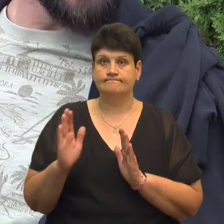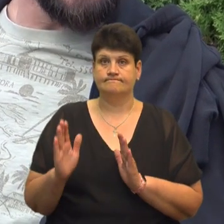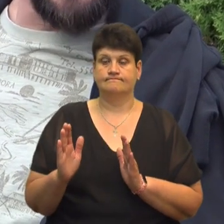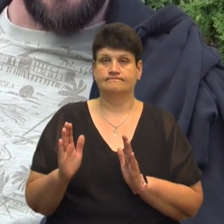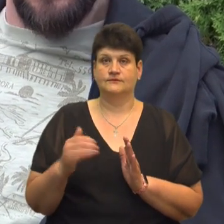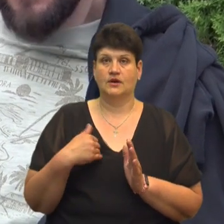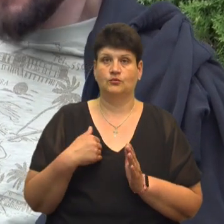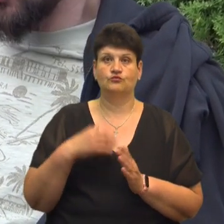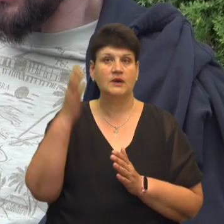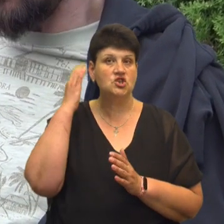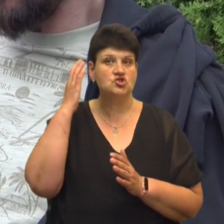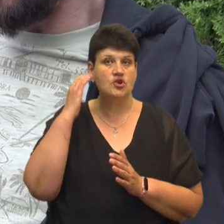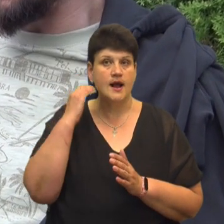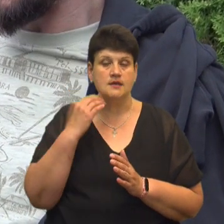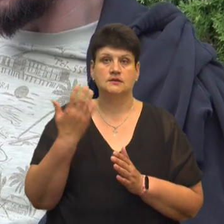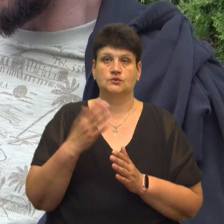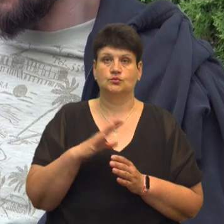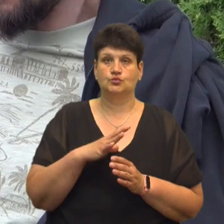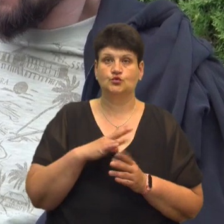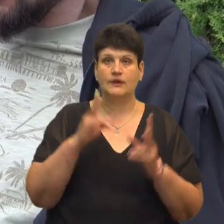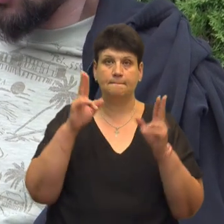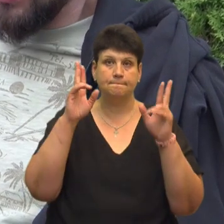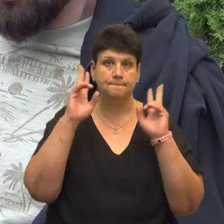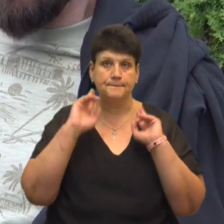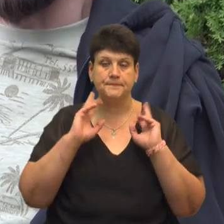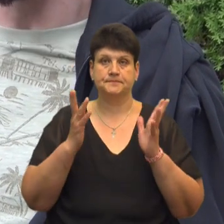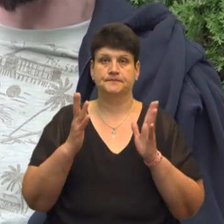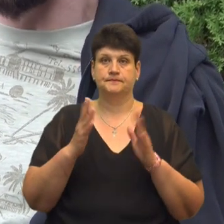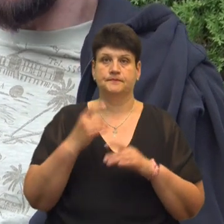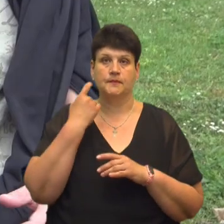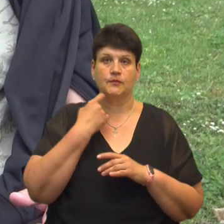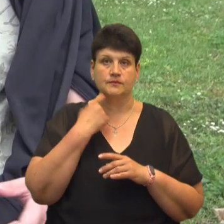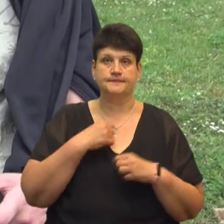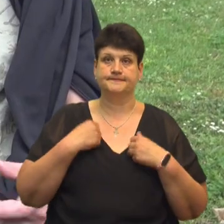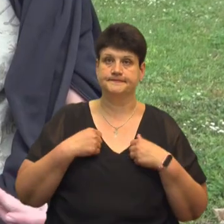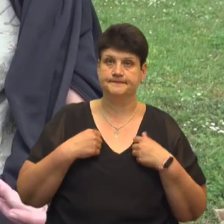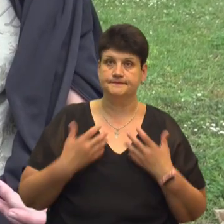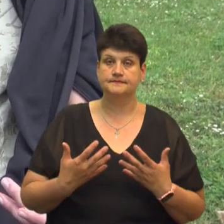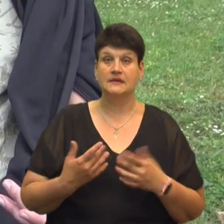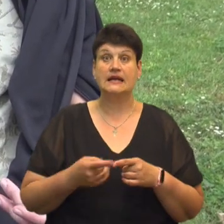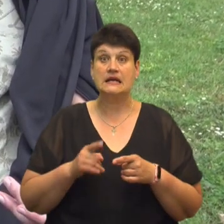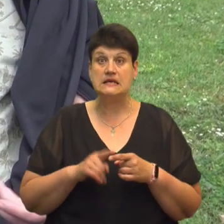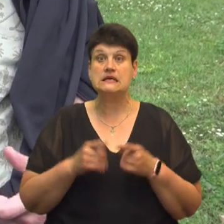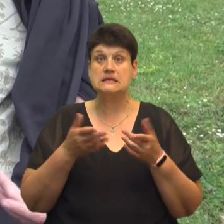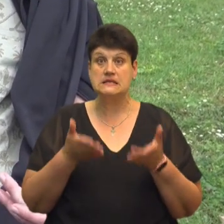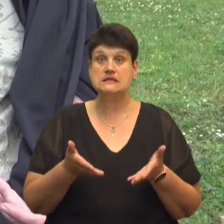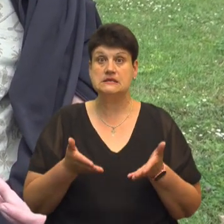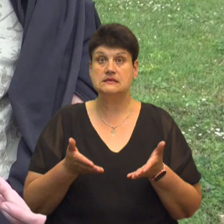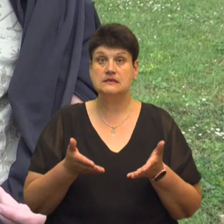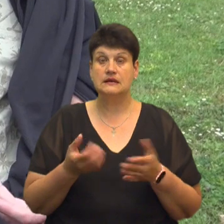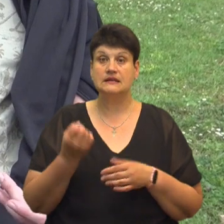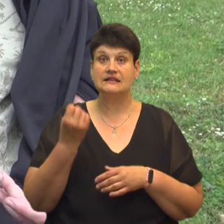причесаний, щоб я був підстрижений, щоб я був покупаний. І це на ногах 12